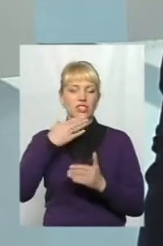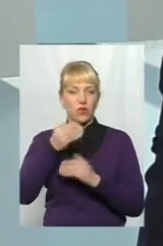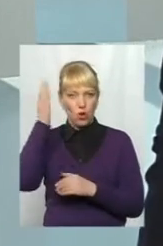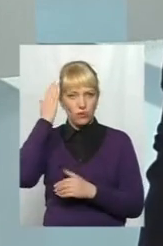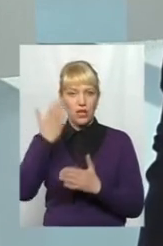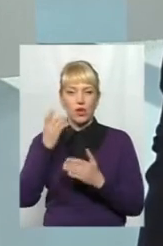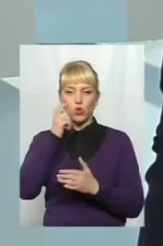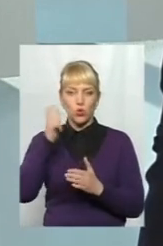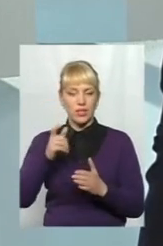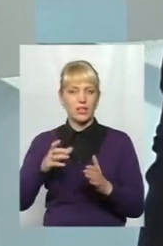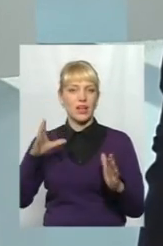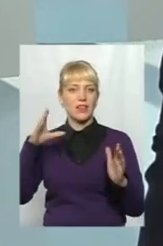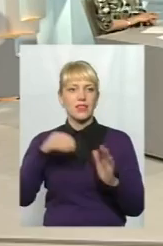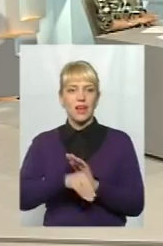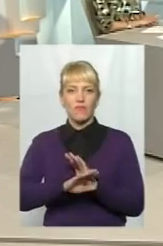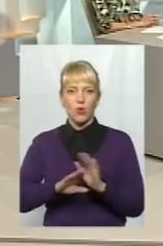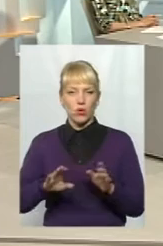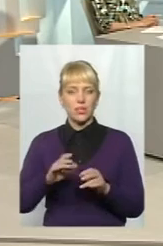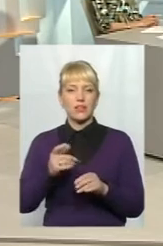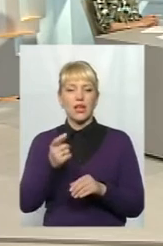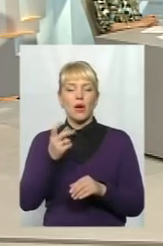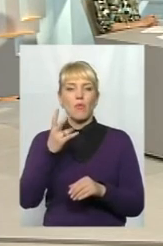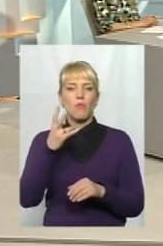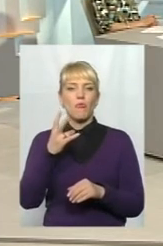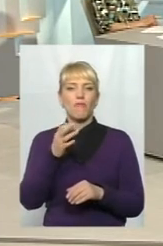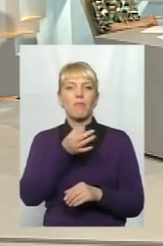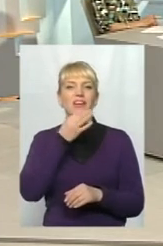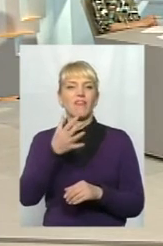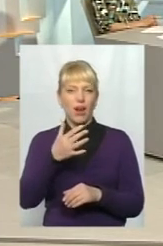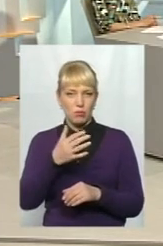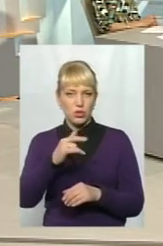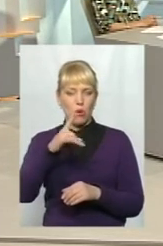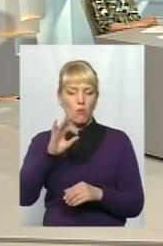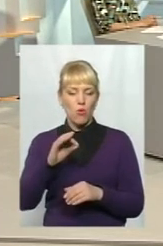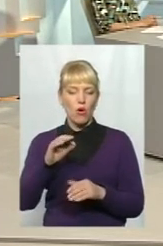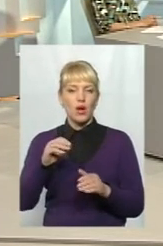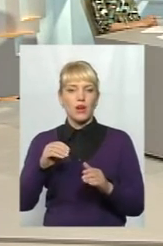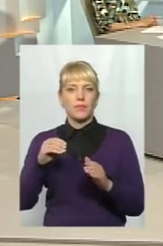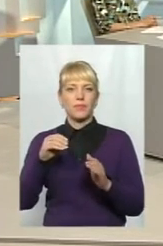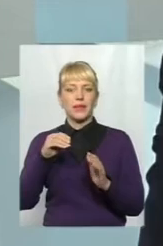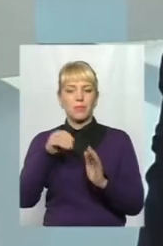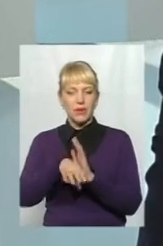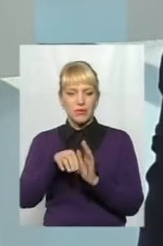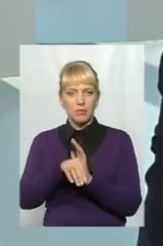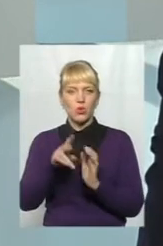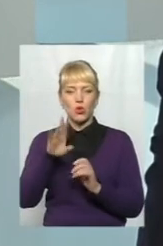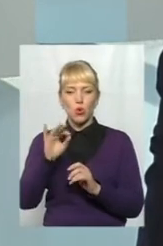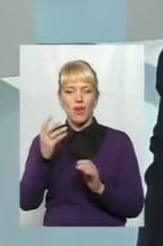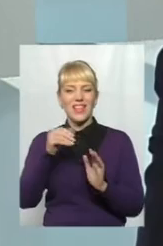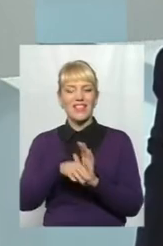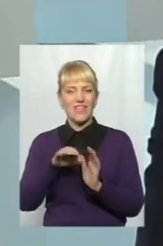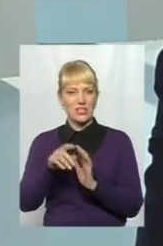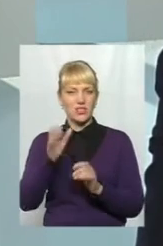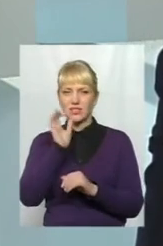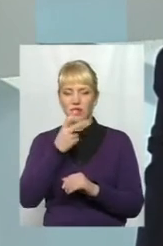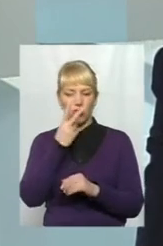найбільших... Привабливих. По індексу цього Dow Jones від першого до 50, тоді інвестор, великий, серйозний